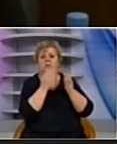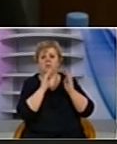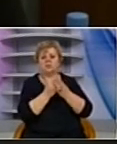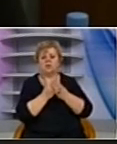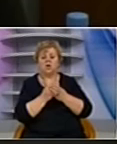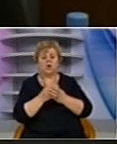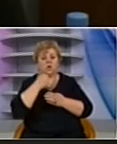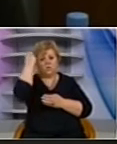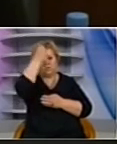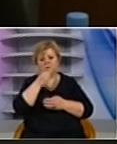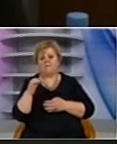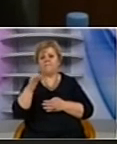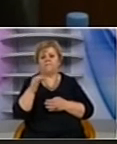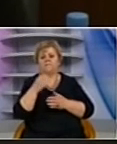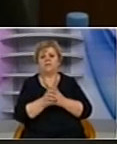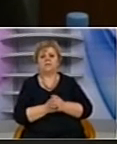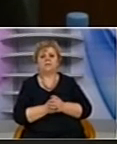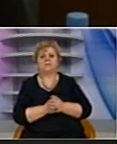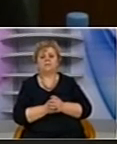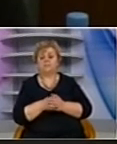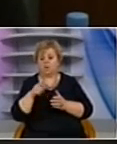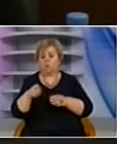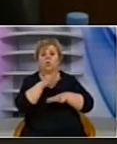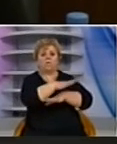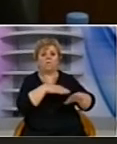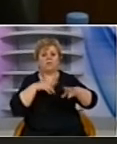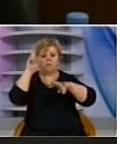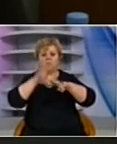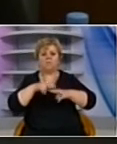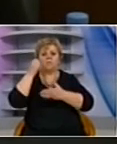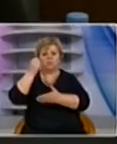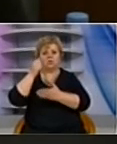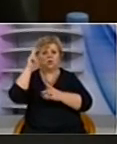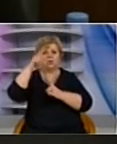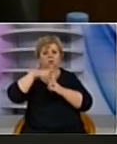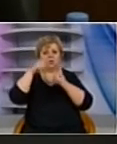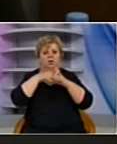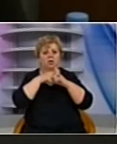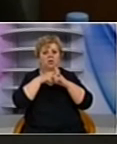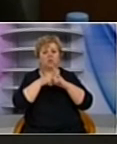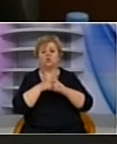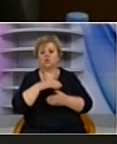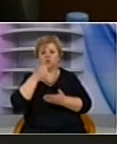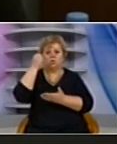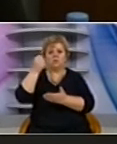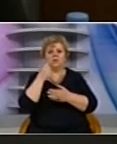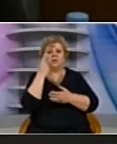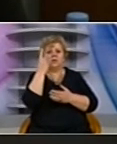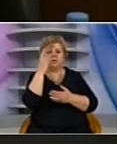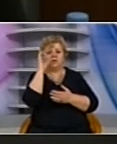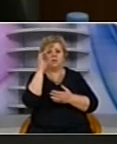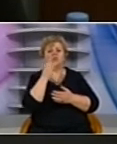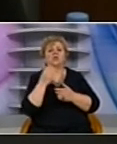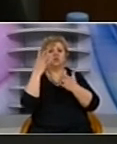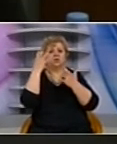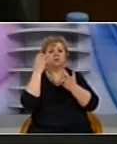provinsë dhe zhveshin nga mëvëtsia. Kjo këvend ka miratuar bugjetin e rëtëkës që përbën një shumë prej 0.7%